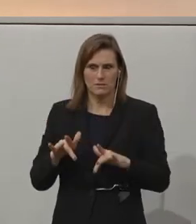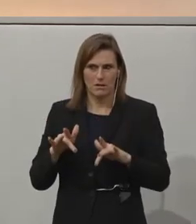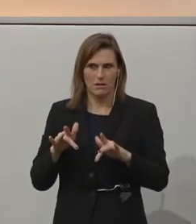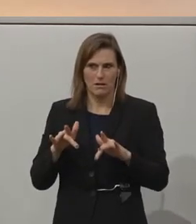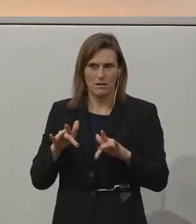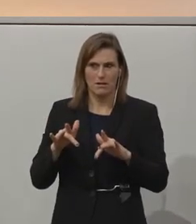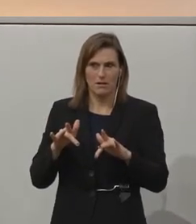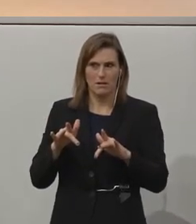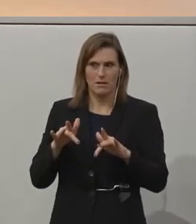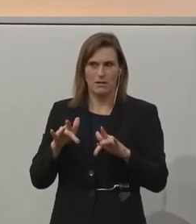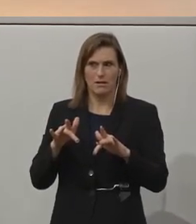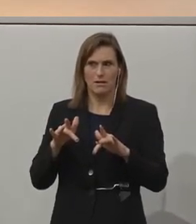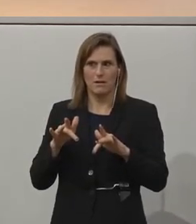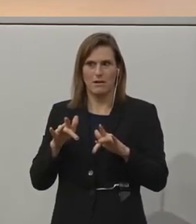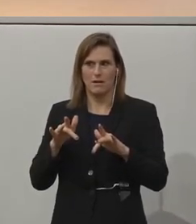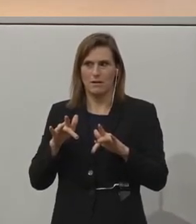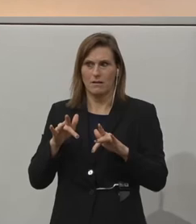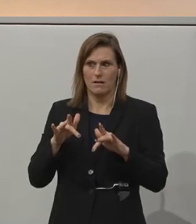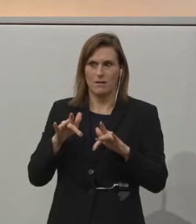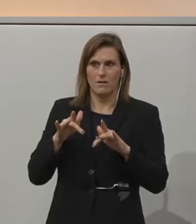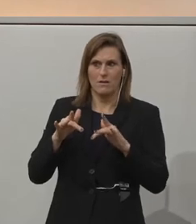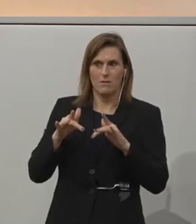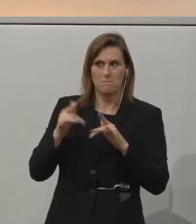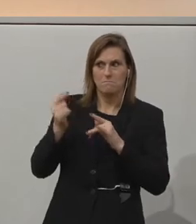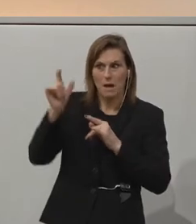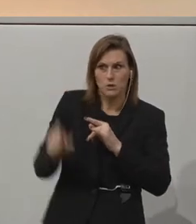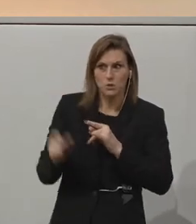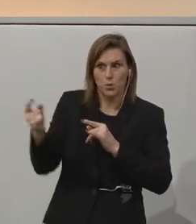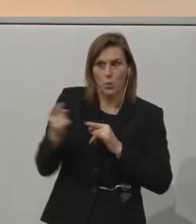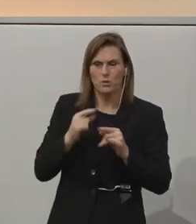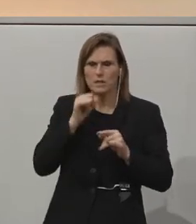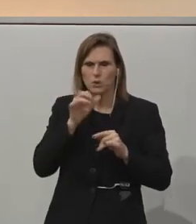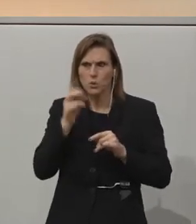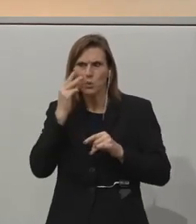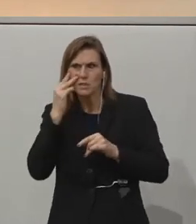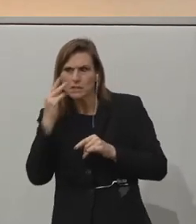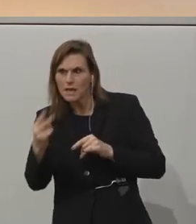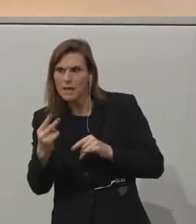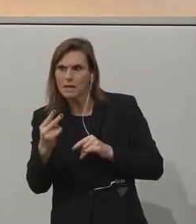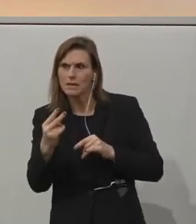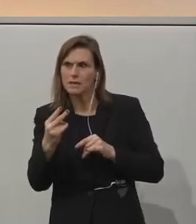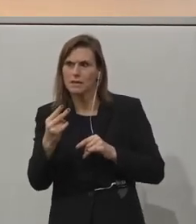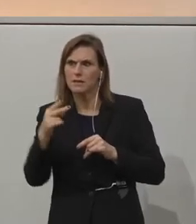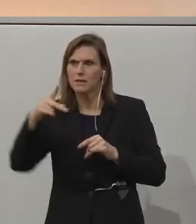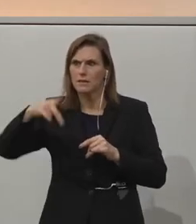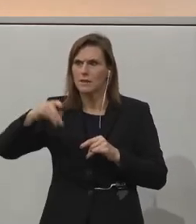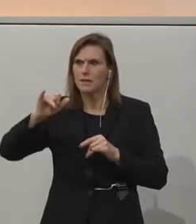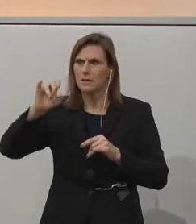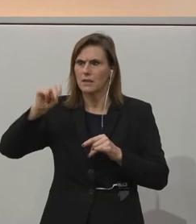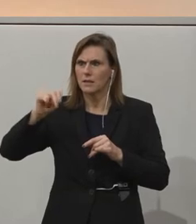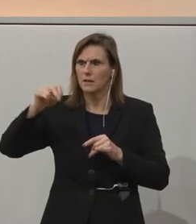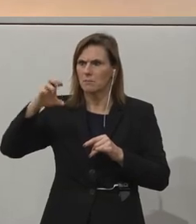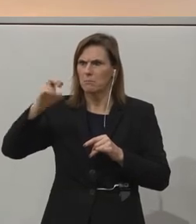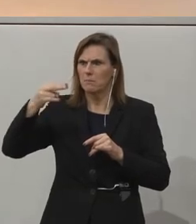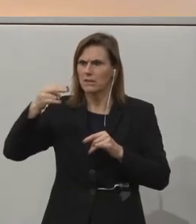the font, make the picture much, much, much broader. Right. At Barclays, we have now enabled speech